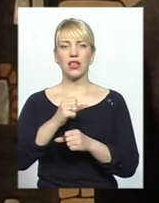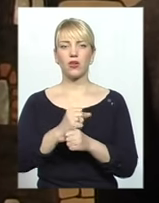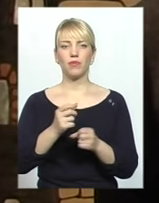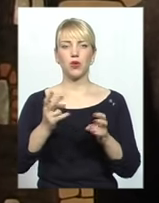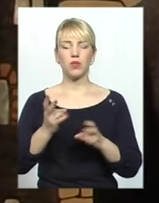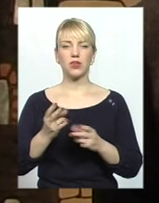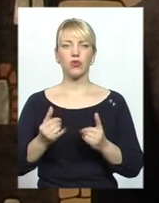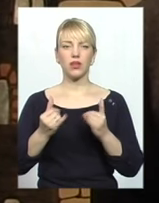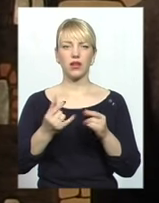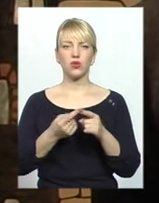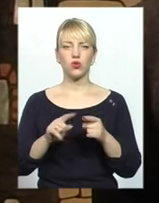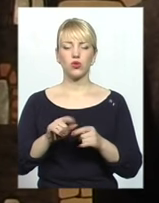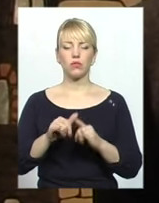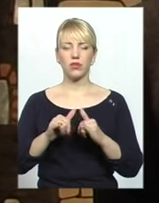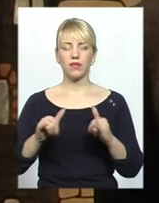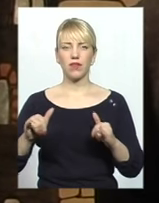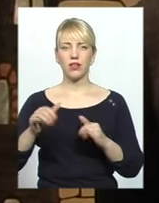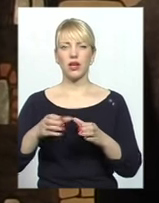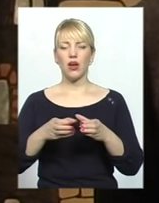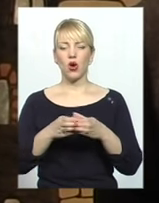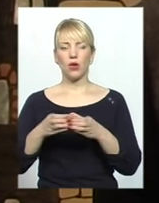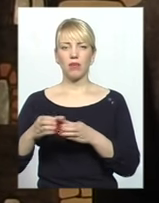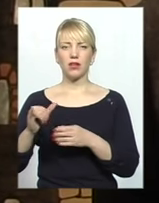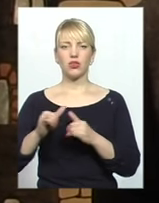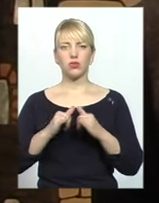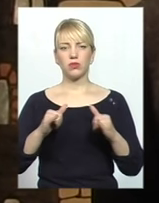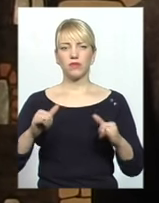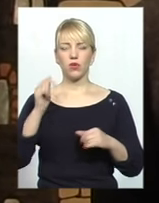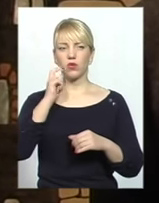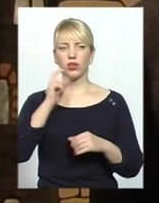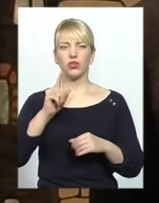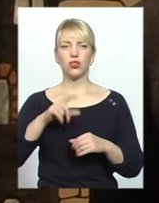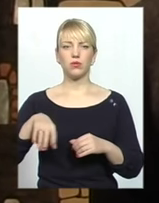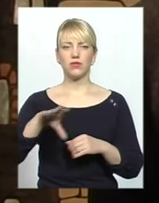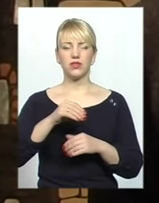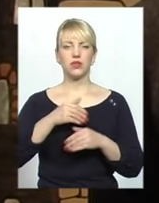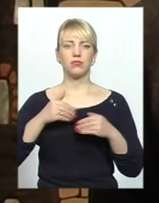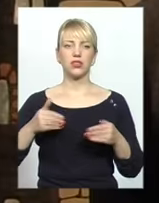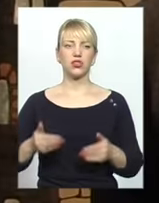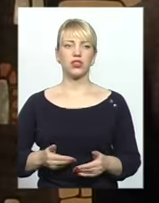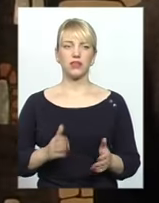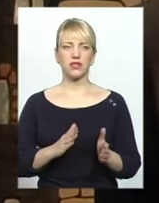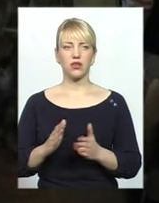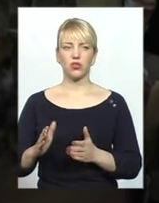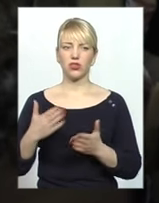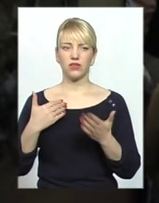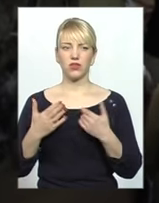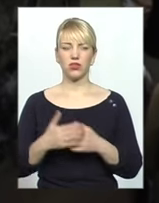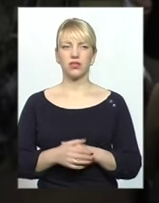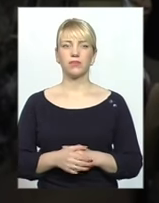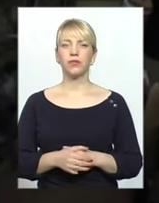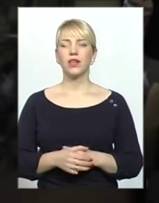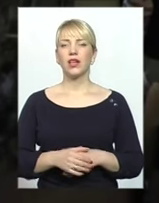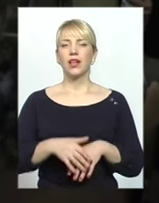громада, для того, щоб розвивалася Україна, і для того, щоб ми вжили всі в таких злагоджених відносинах. Хресні